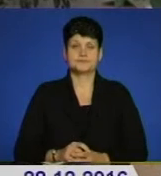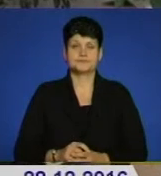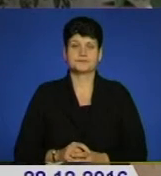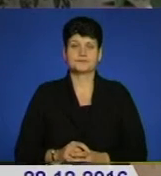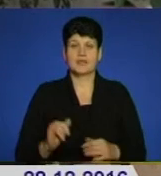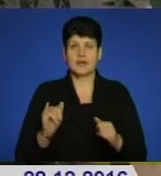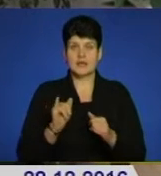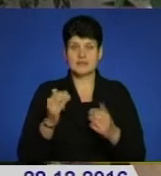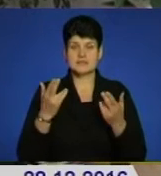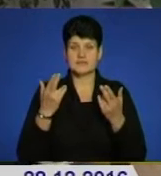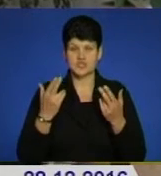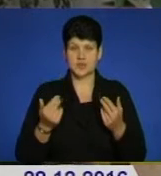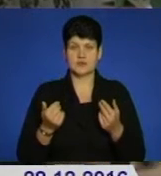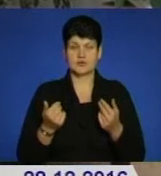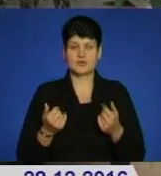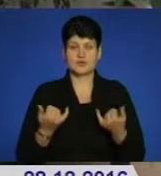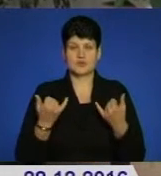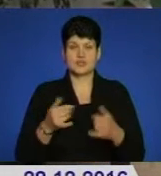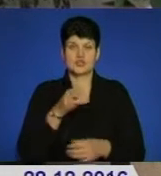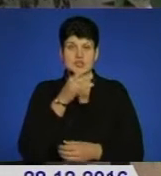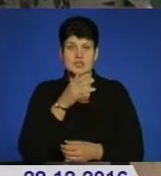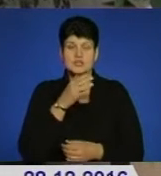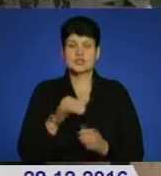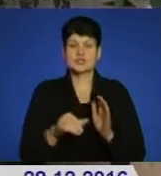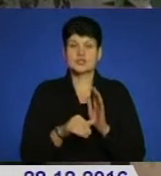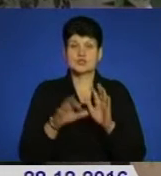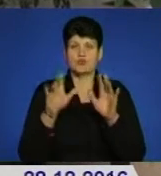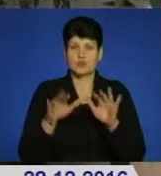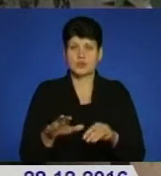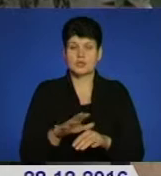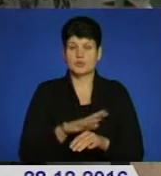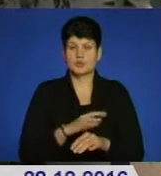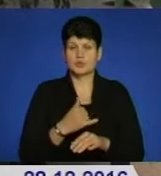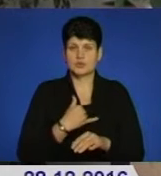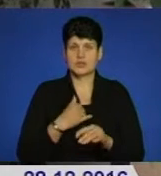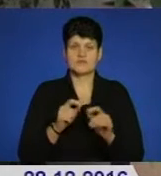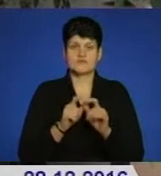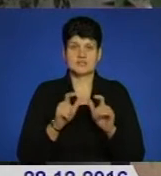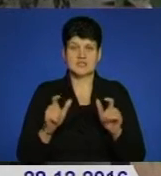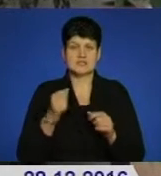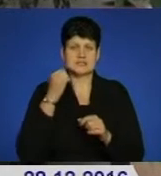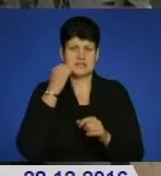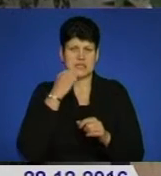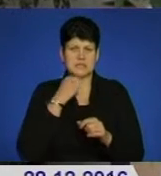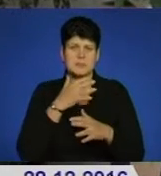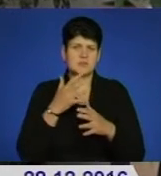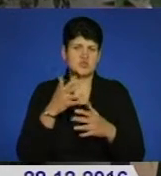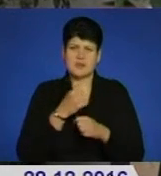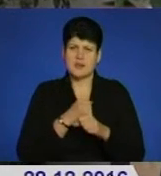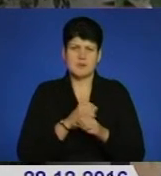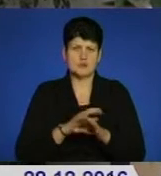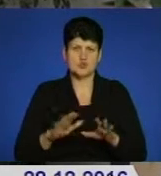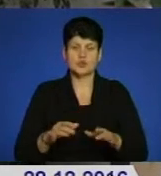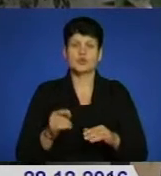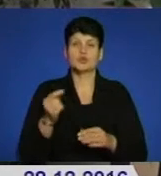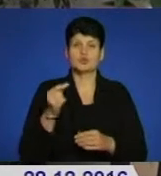І, звичайно, на даний час шість комп'ютерів, які були в нас в закладі, застаріли. Більшість з них вже не працюють. І